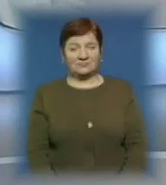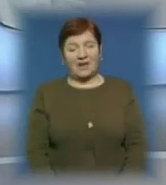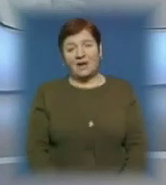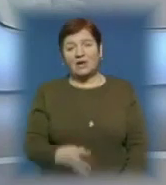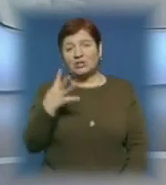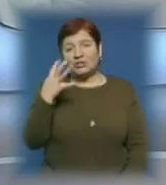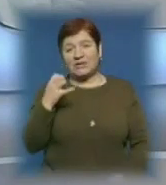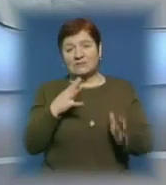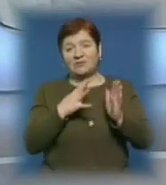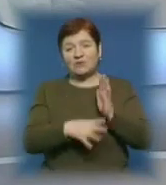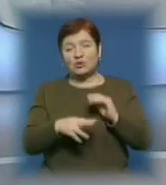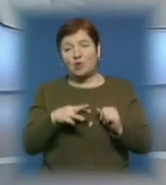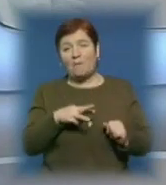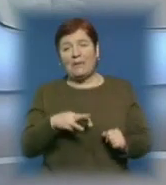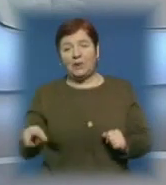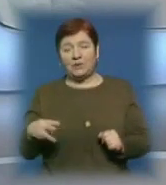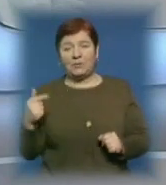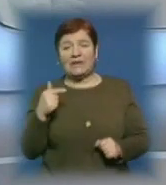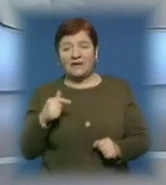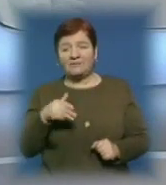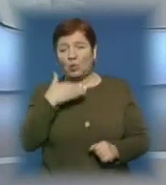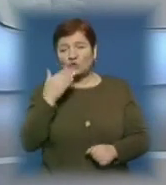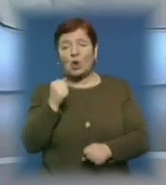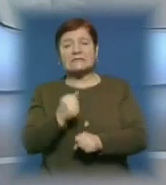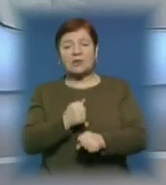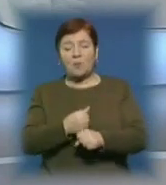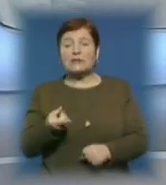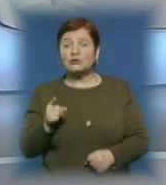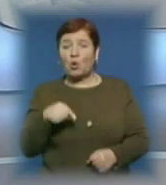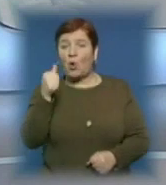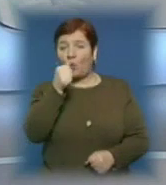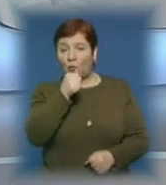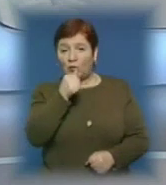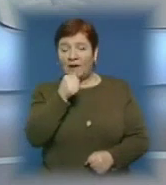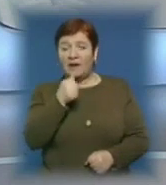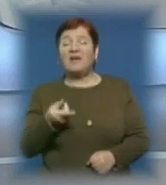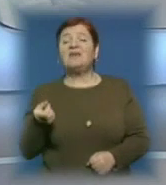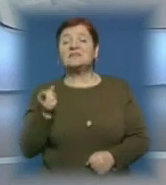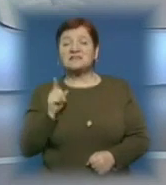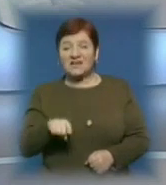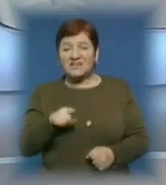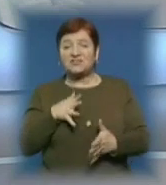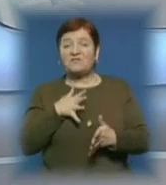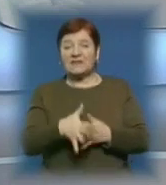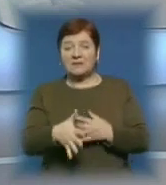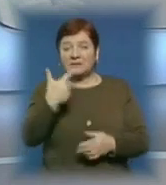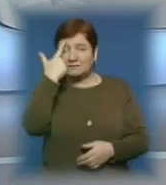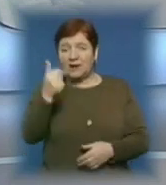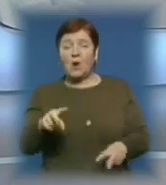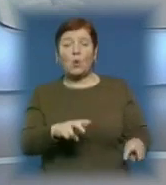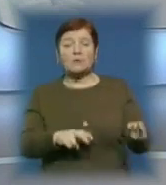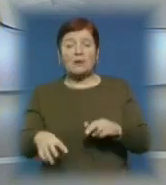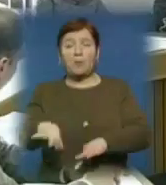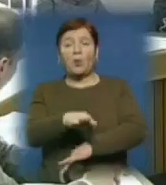490 мільйонів гривень Ужгород заробить цього року і стільки ж витратить. Такі цифри озвучили під час розгляду